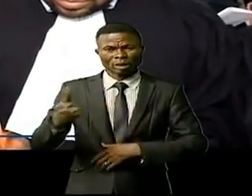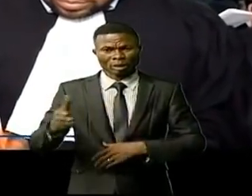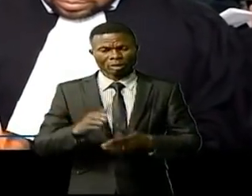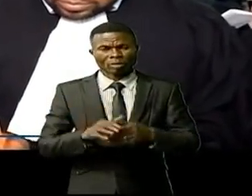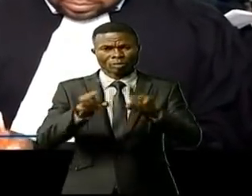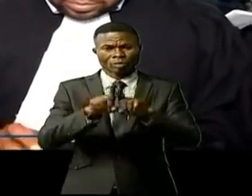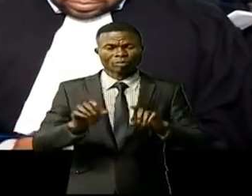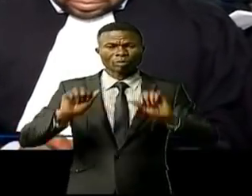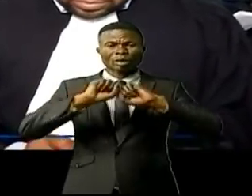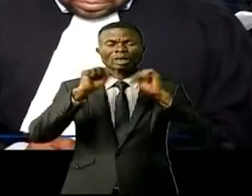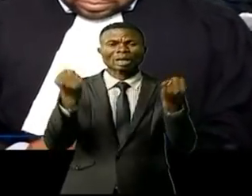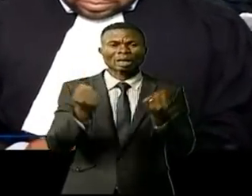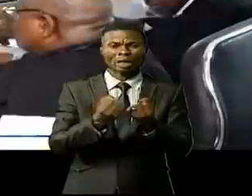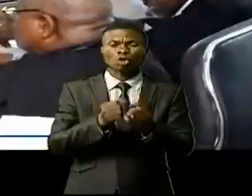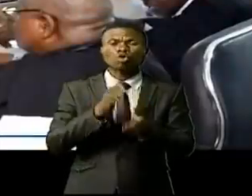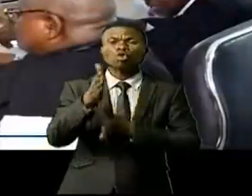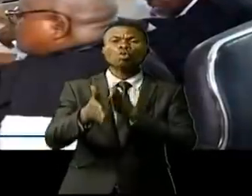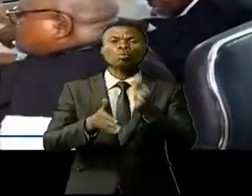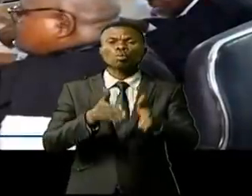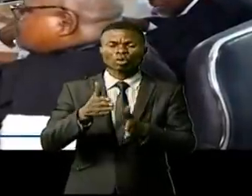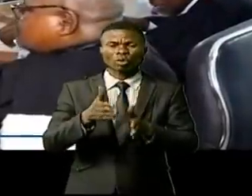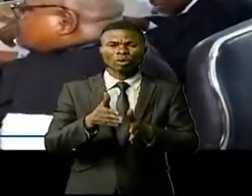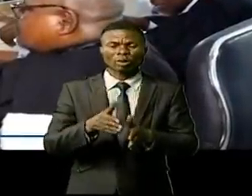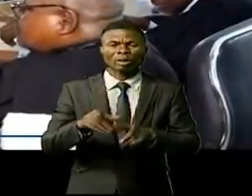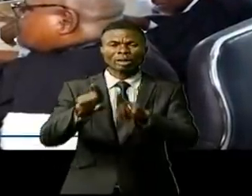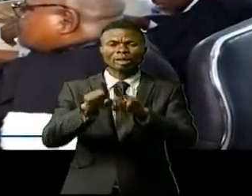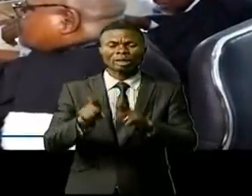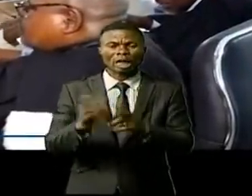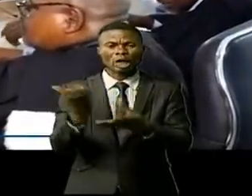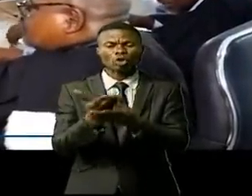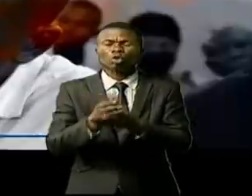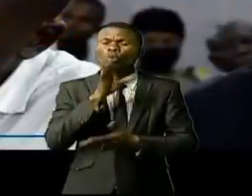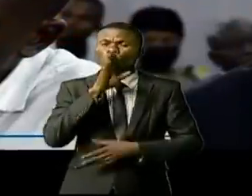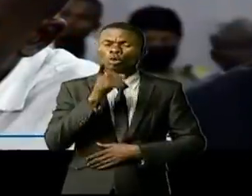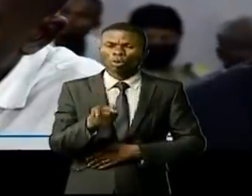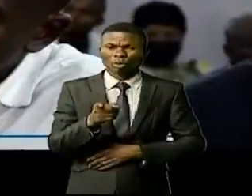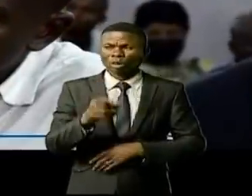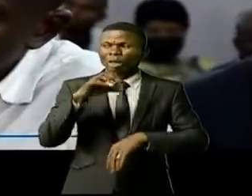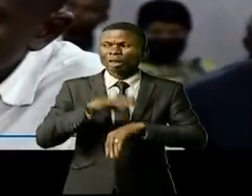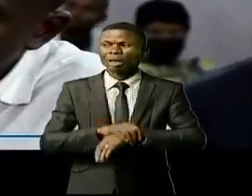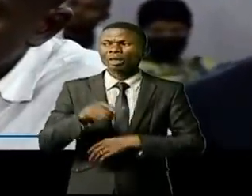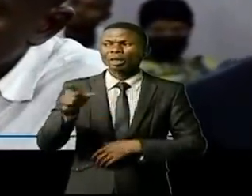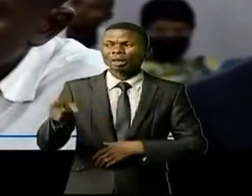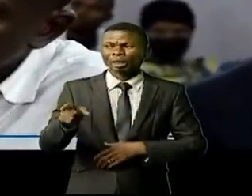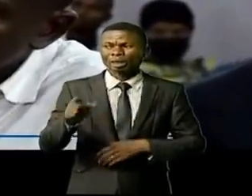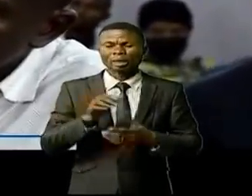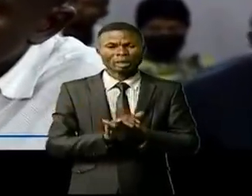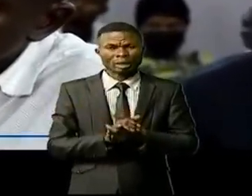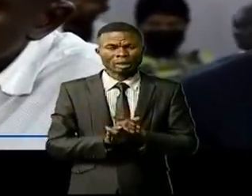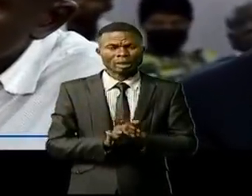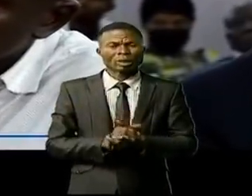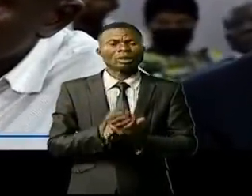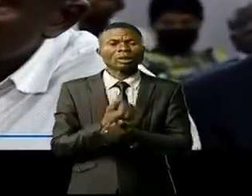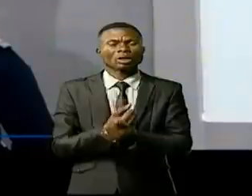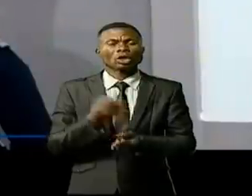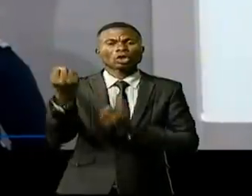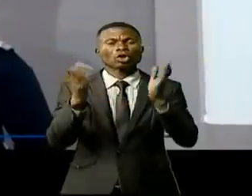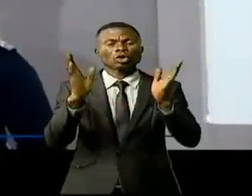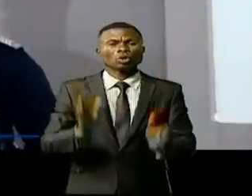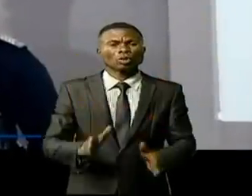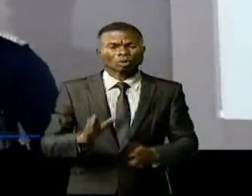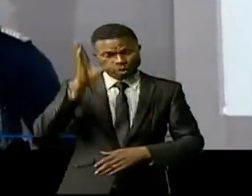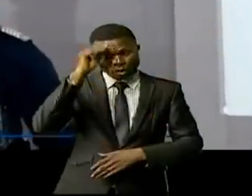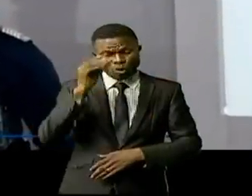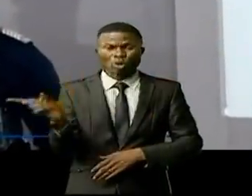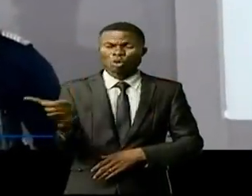de l'association des malfaiteurs et de l'usurpation d'identité. Les prévenus Badibanga et Chibangu, respectivement chauffeurs et garçons de